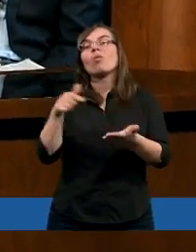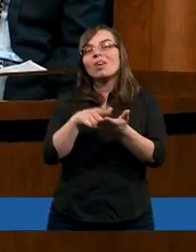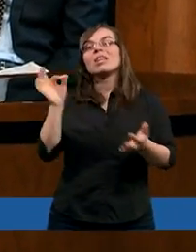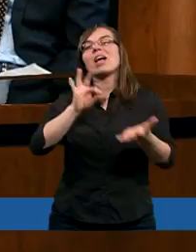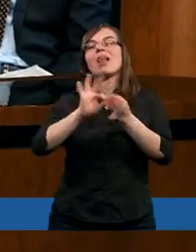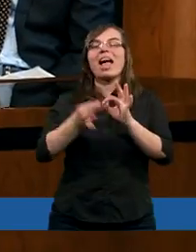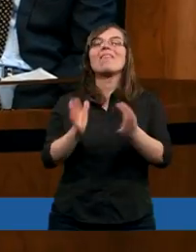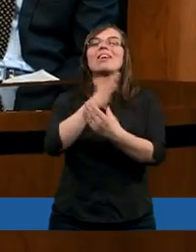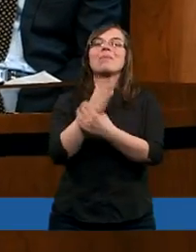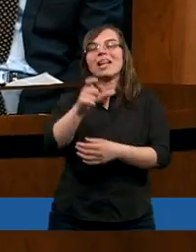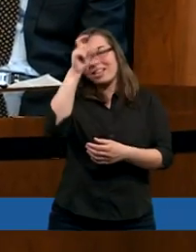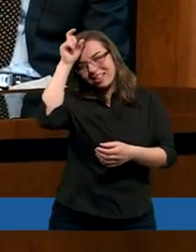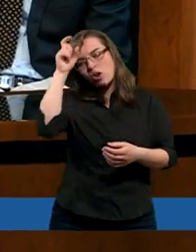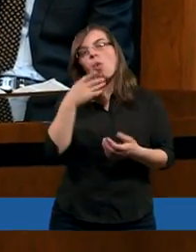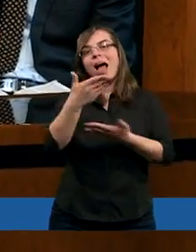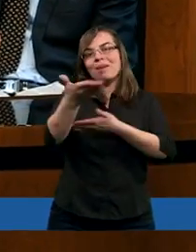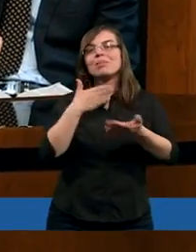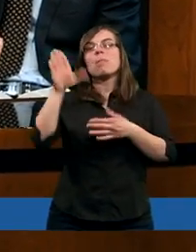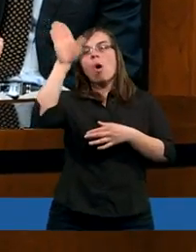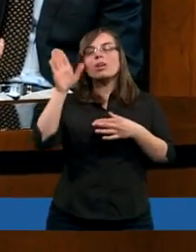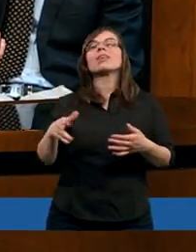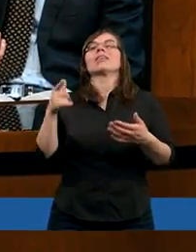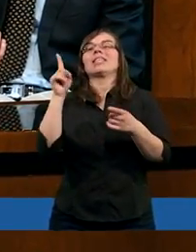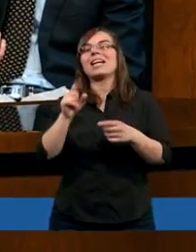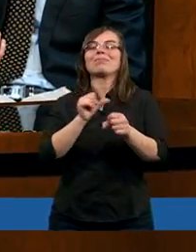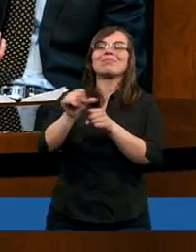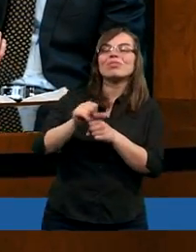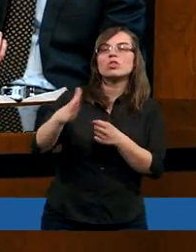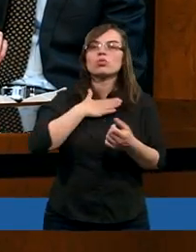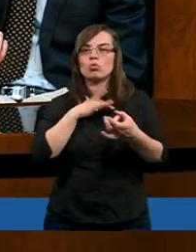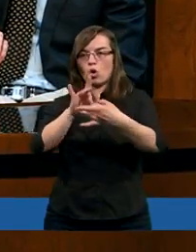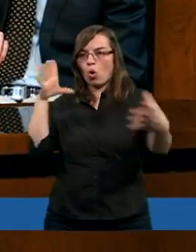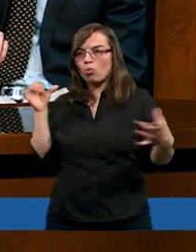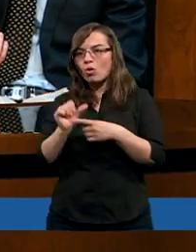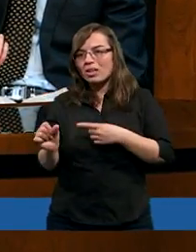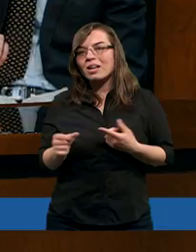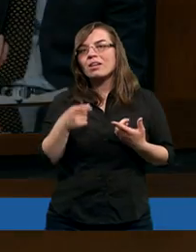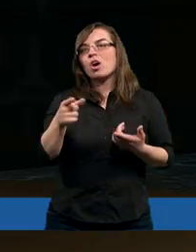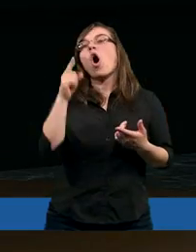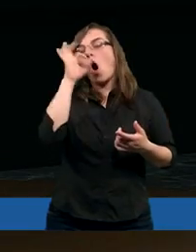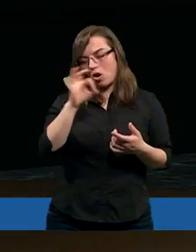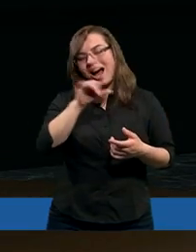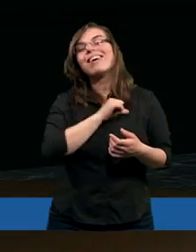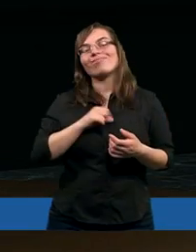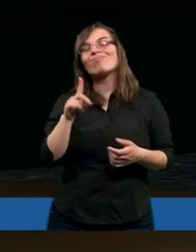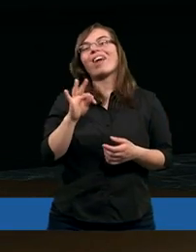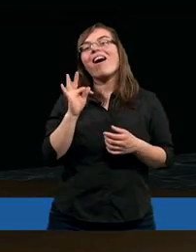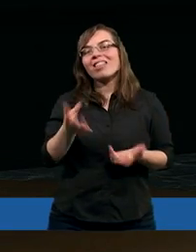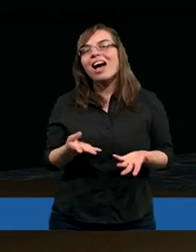Jezusa. powoduje, że nawet między istotami boskimi może zaistnieć jakaś rozłąka? Okazuje się,